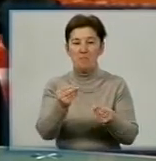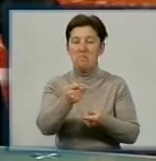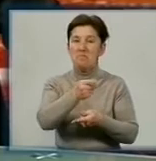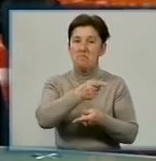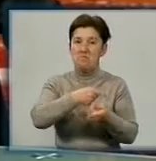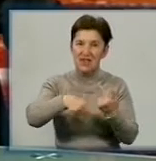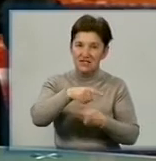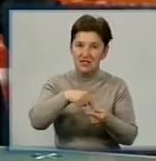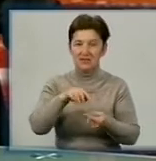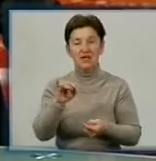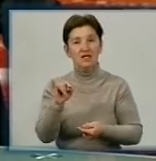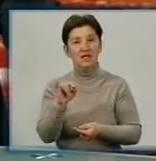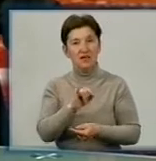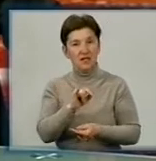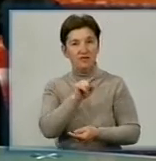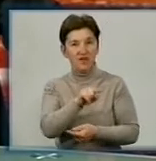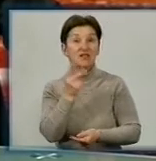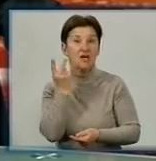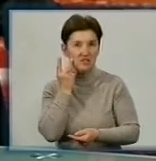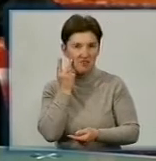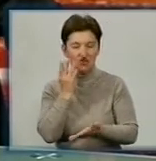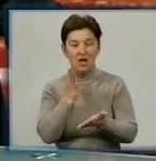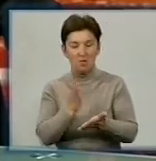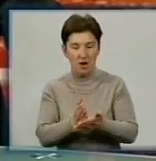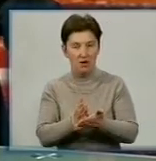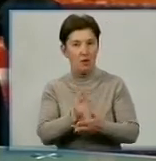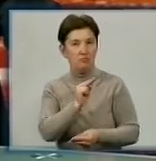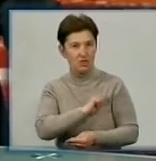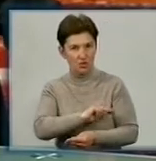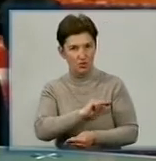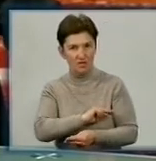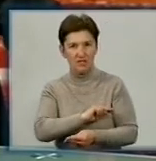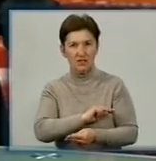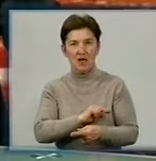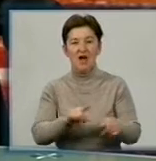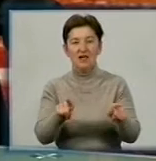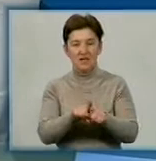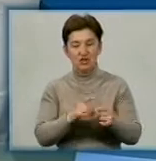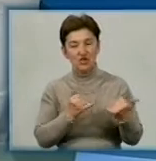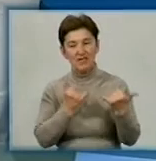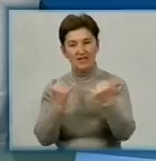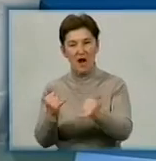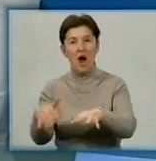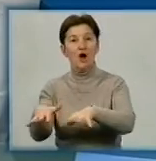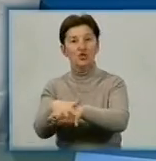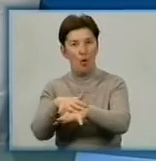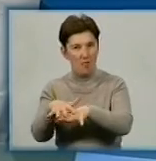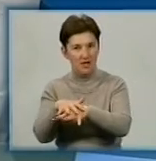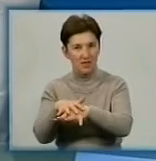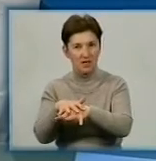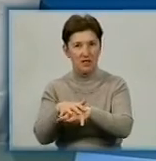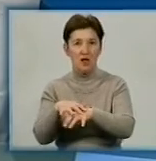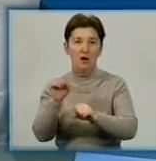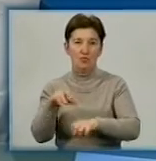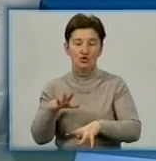і він завжди мав працювати не лише на бізнес, а він має працювати також і на громаду. Тобто, можливо, повеземо